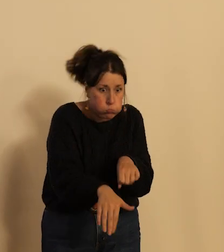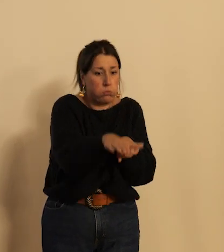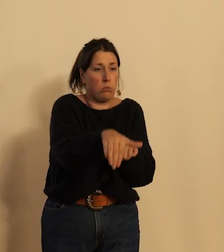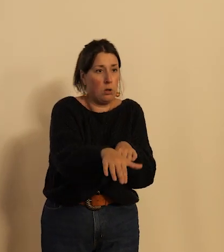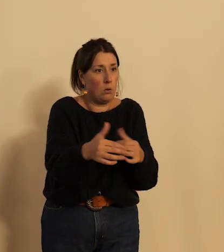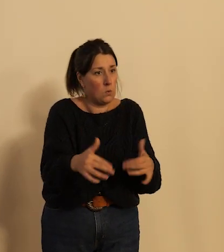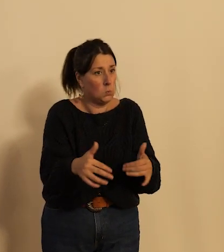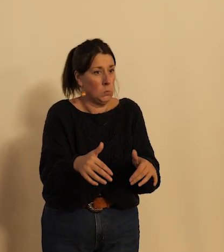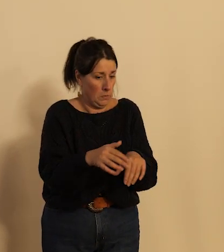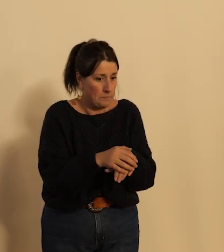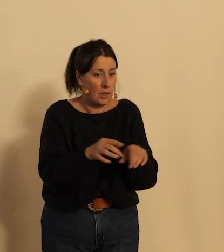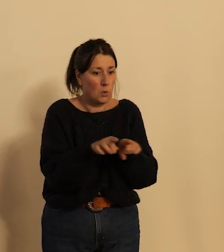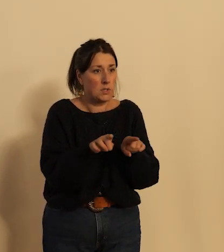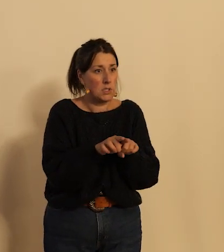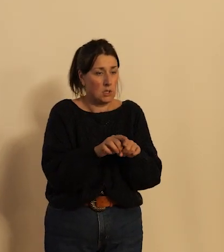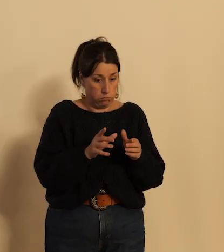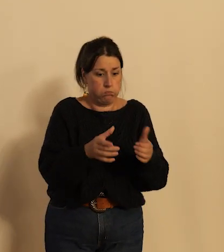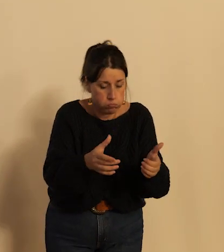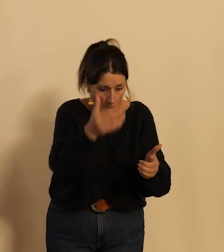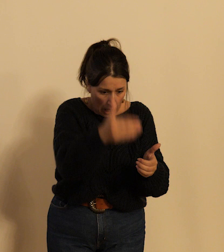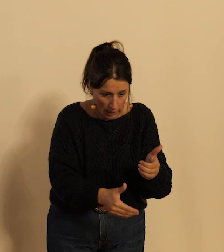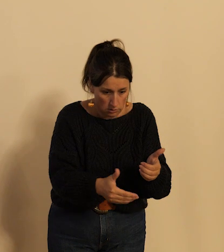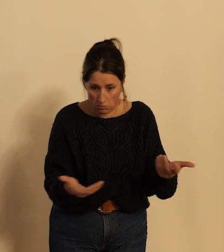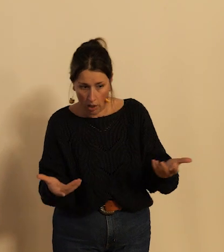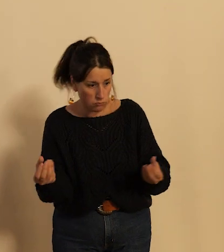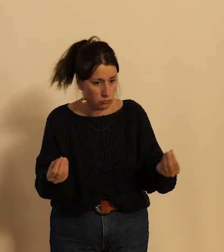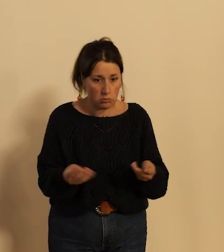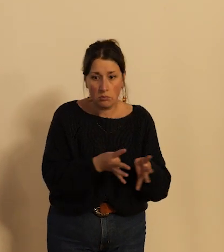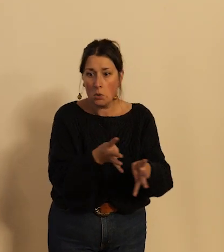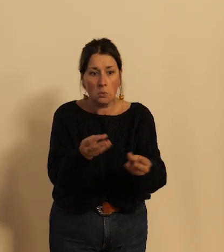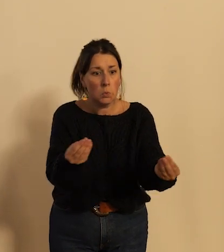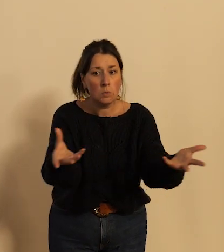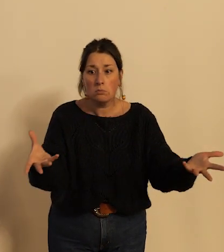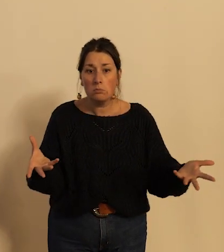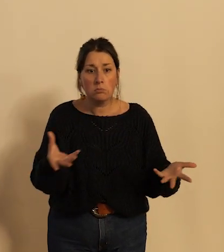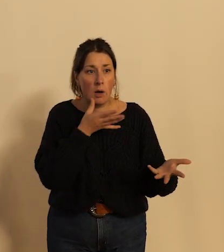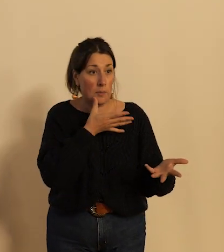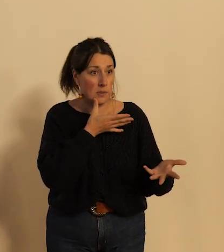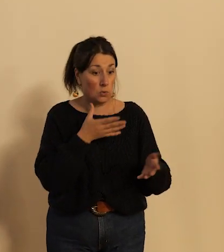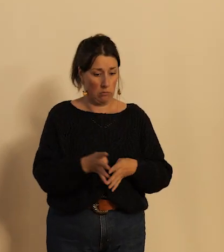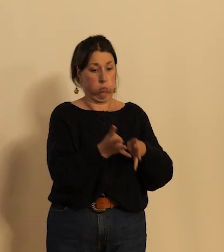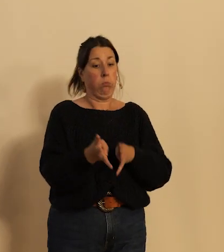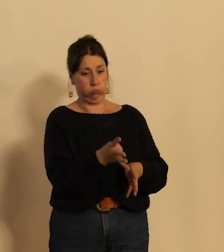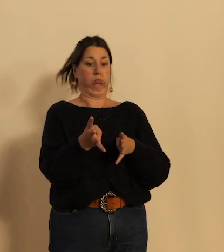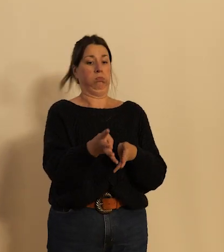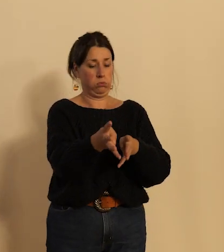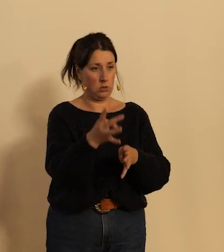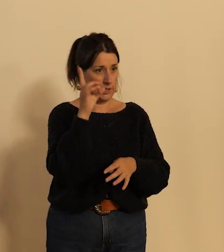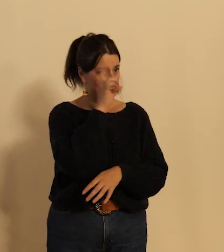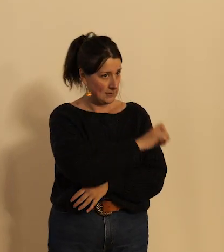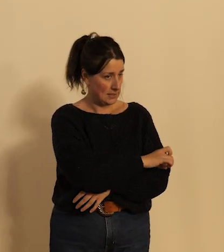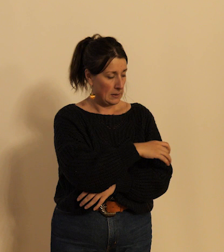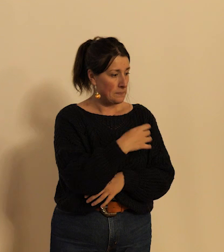et elles s'interrompent de manière subite c'est très difficile de rouler sur ces pistes cyclables et